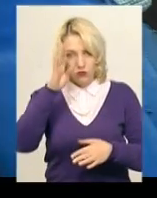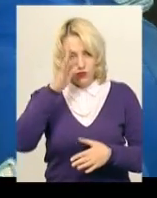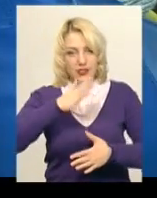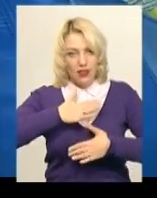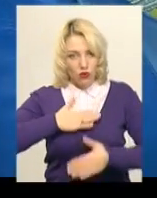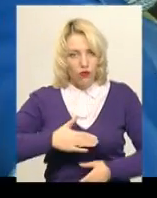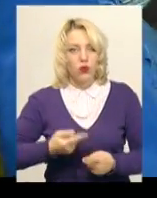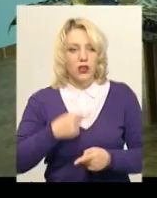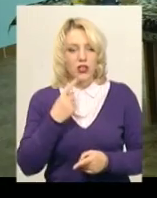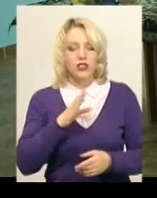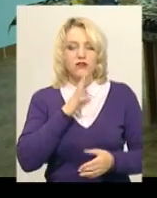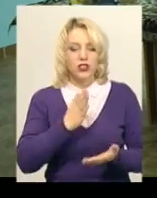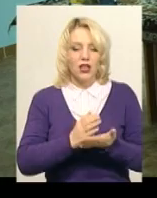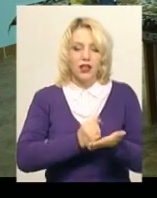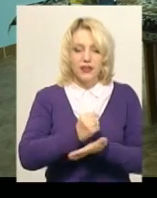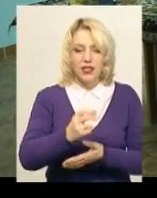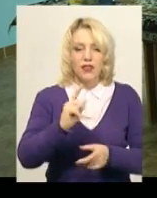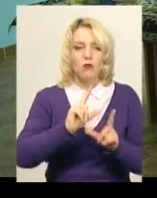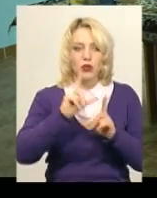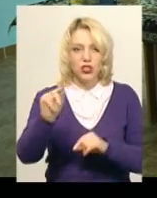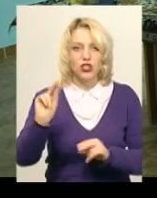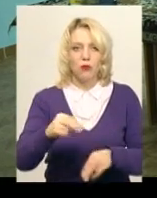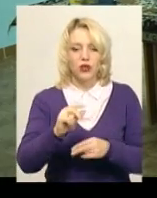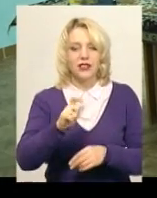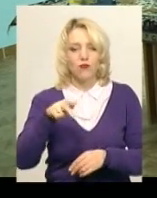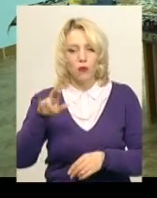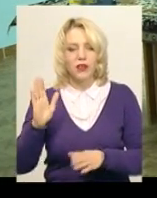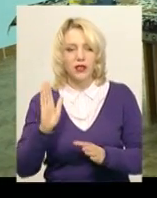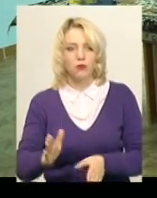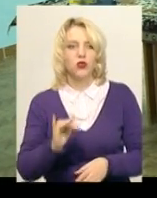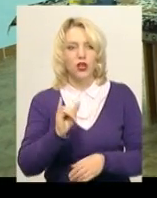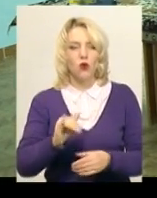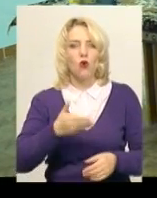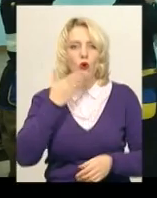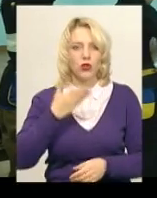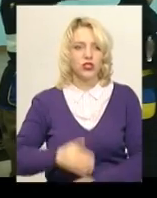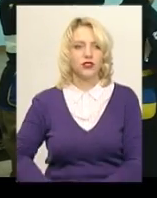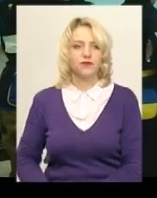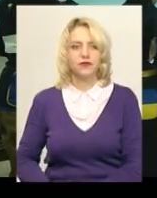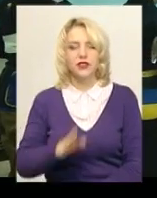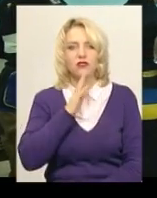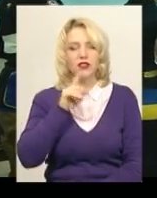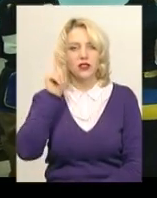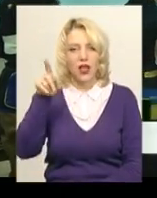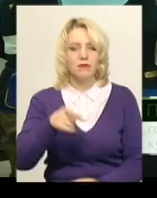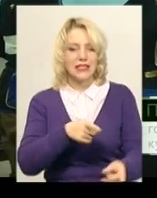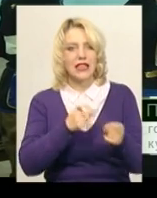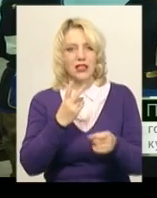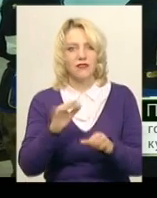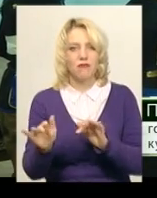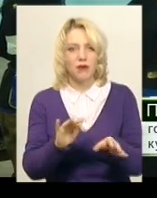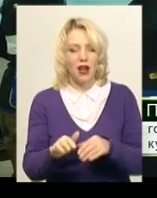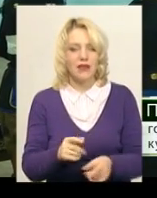Каже, дівчата є кандидатками на поїздку на чемпіонат Європи, який також відбуватиметься в Огорщині. Дівчата там стріляли дві вправи.